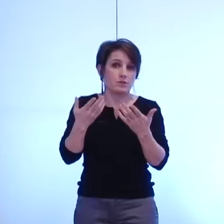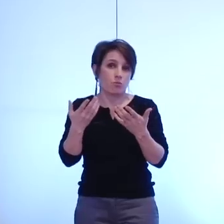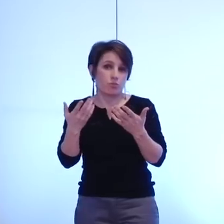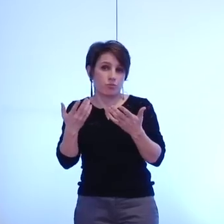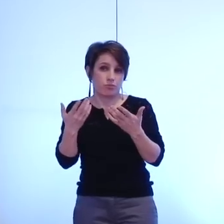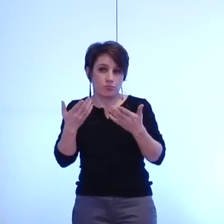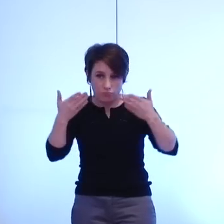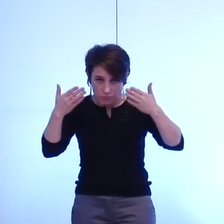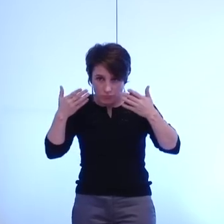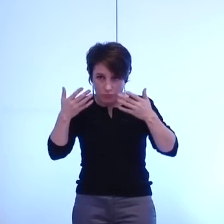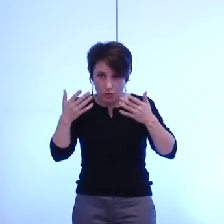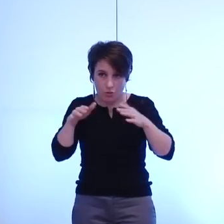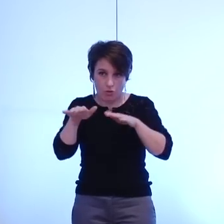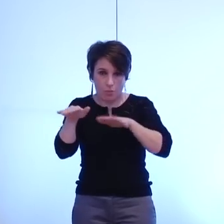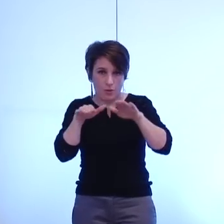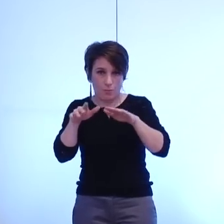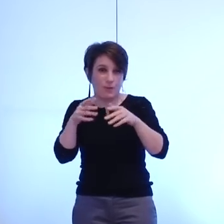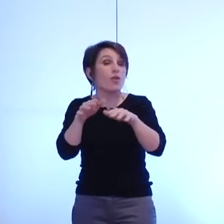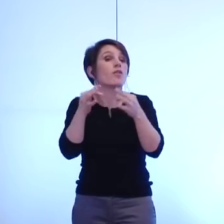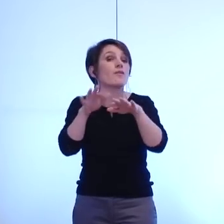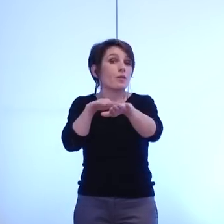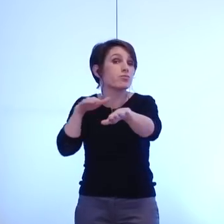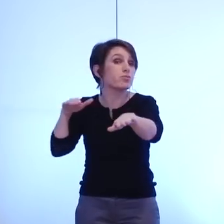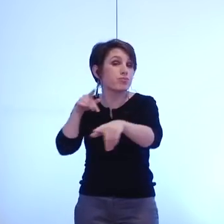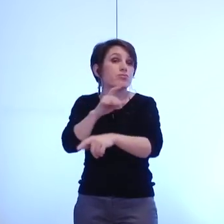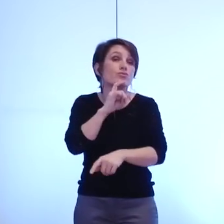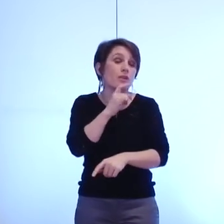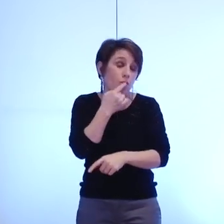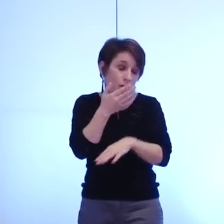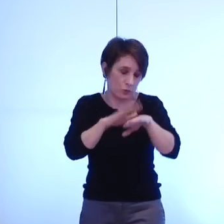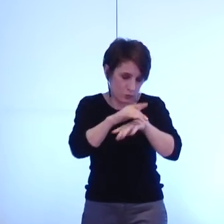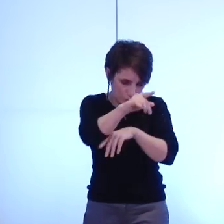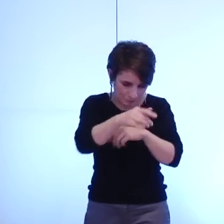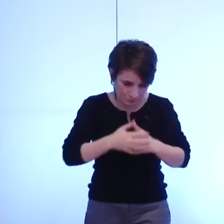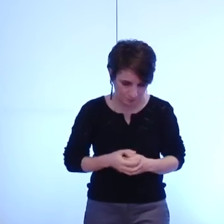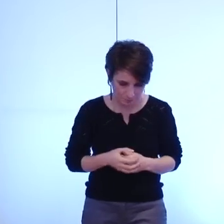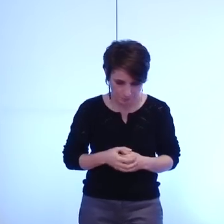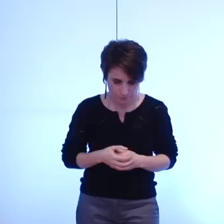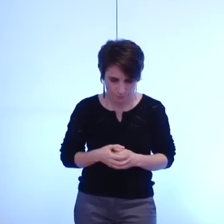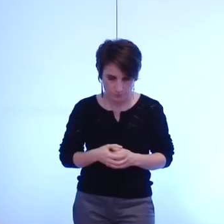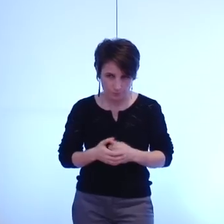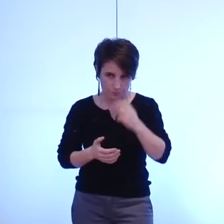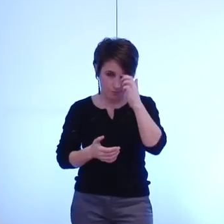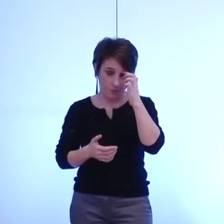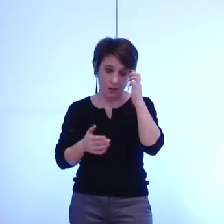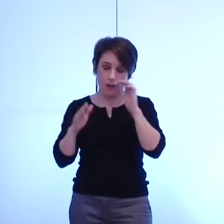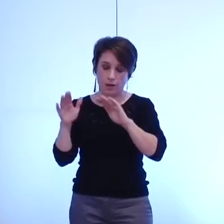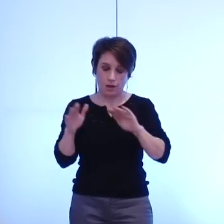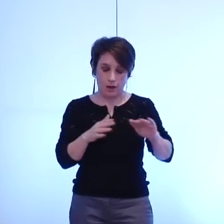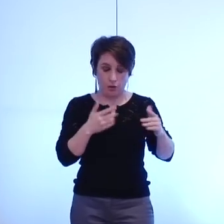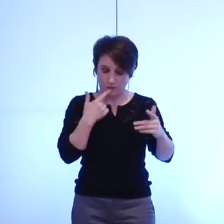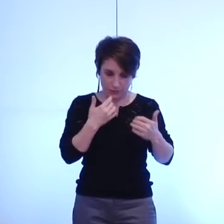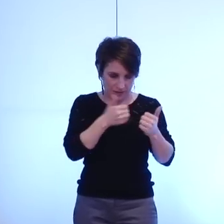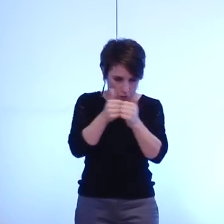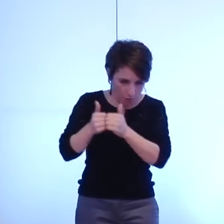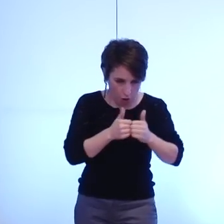guillemets autour de la saturation donc l'idée c'est de se dire qu'est-ce que nous pouvons faire mieux ensemble que